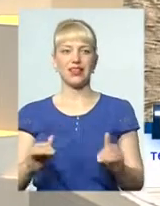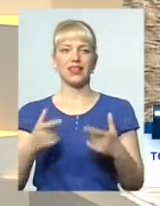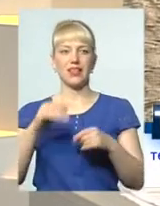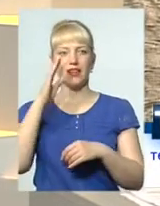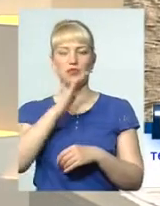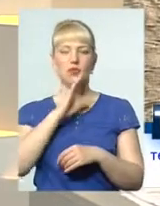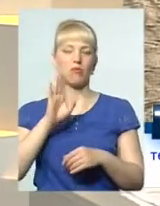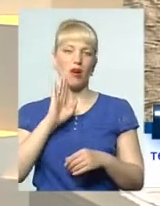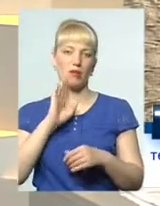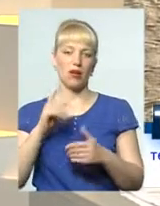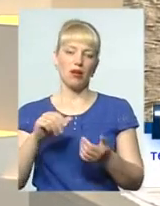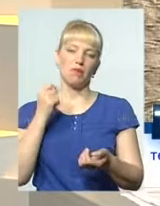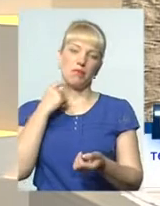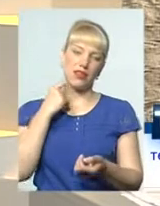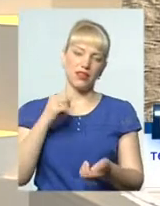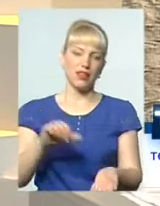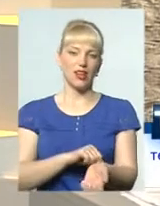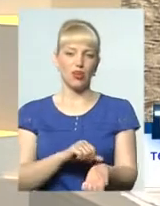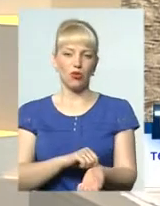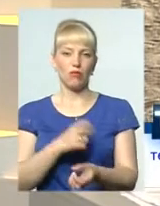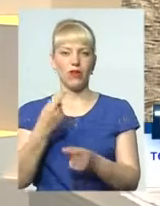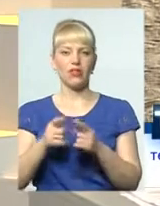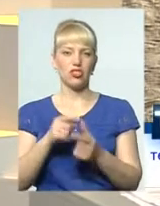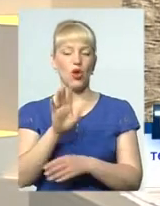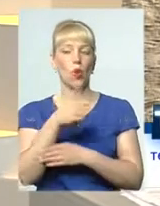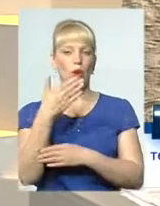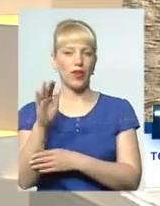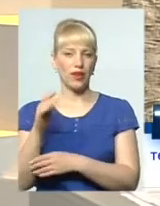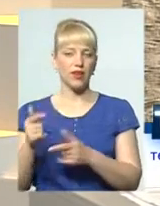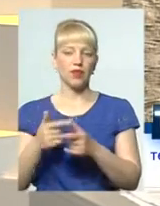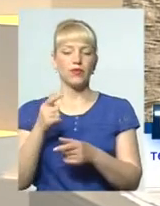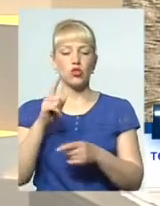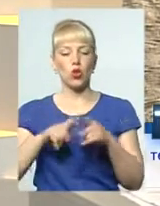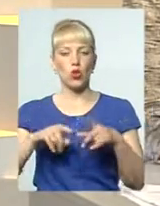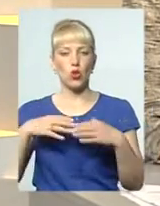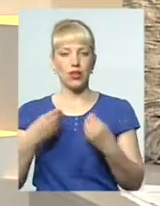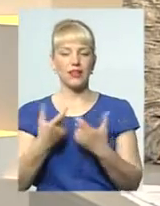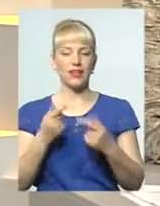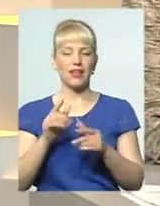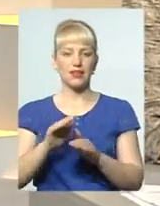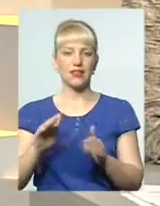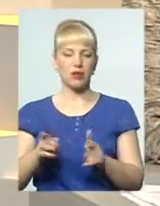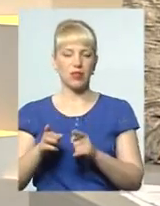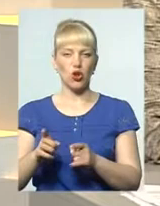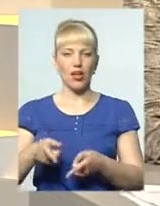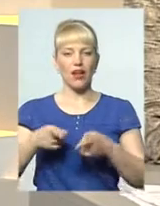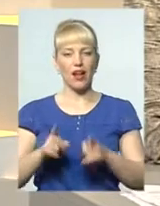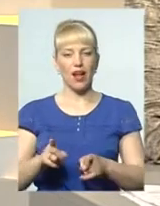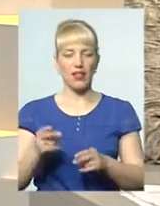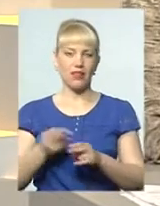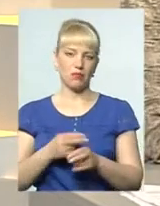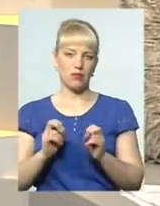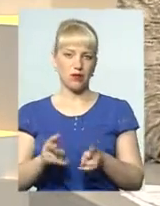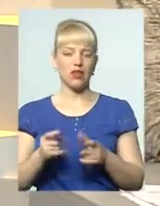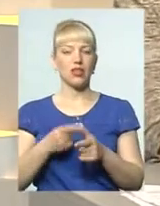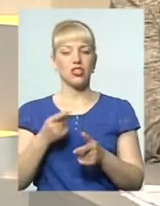тато і мама пияки, наркомани чи просто гультяї з родин, де дітям загрожує реальна небезпека, а чи все